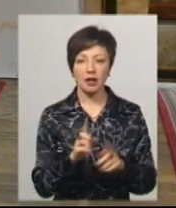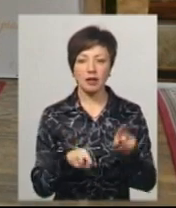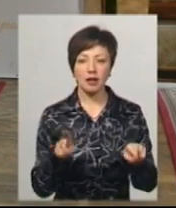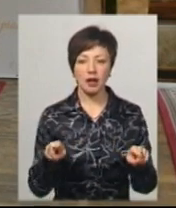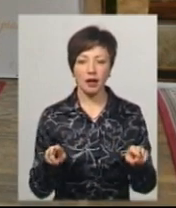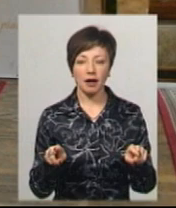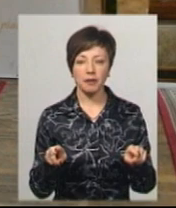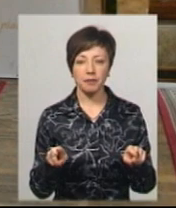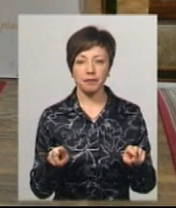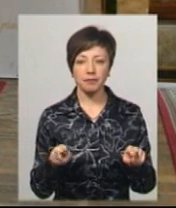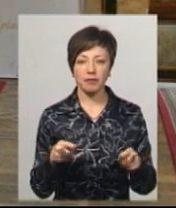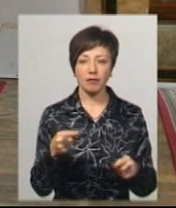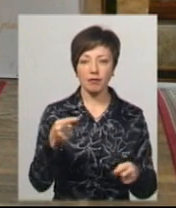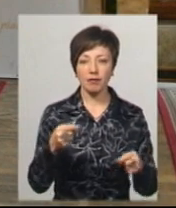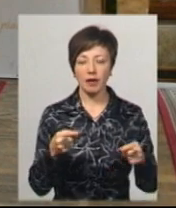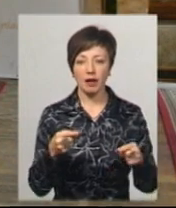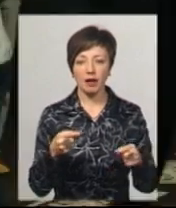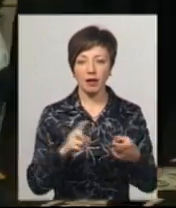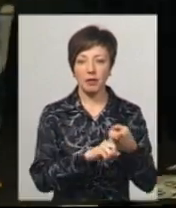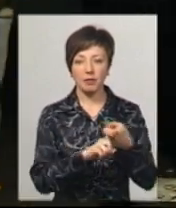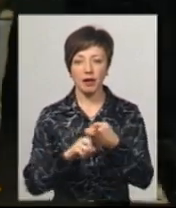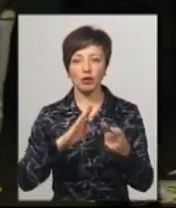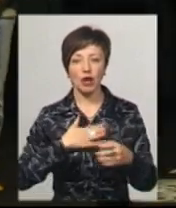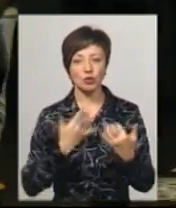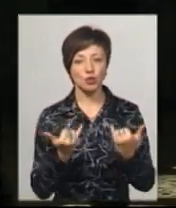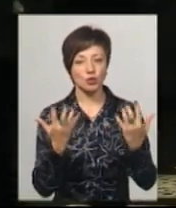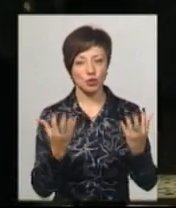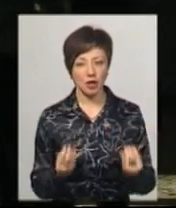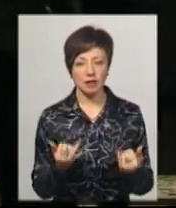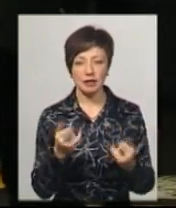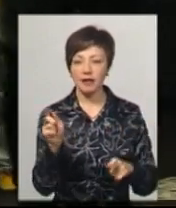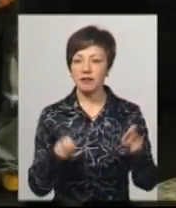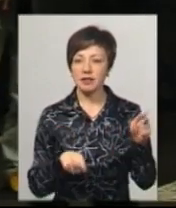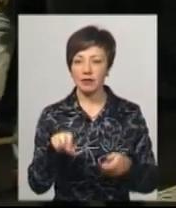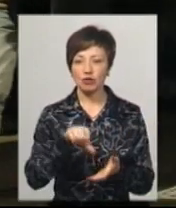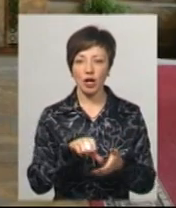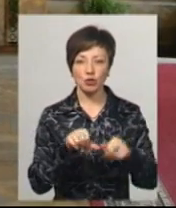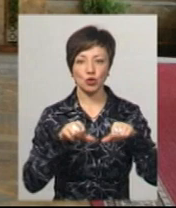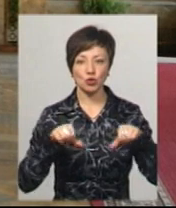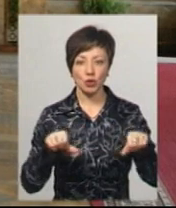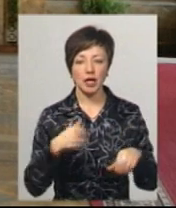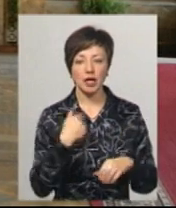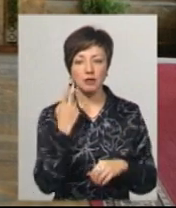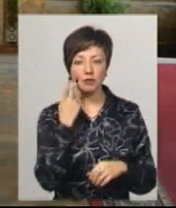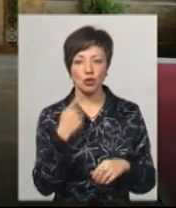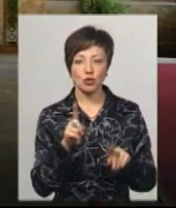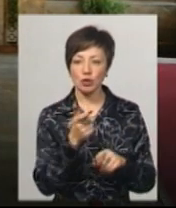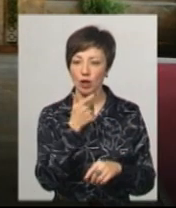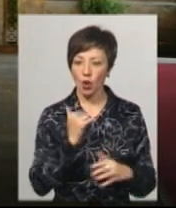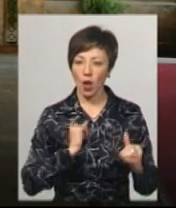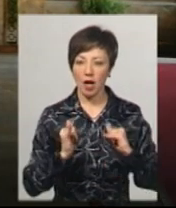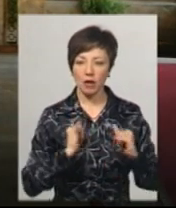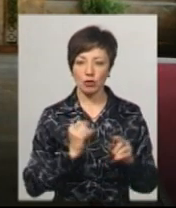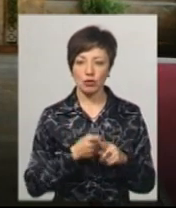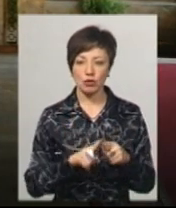перегукування за нашою сучасністю. Дмитро Гусаков наразі на фестиварі є членом журі. Я завжди дуже толерантно до цього